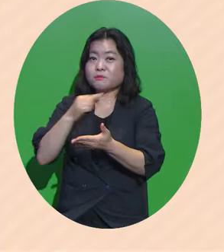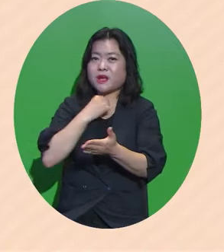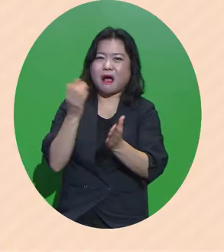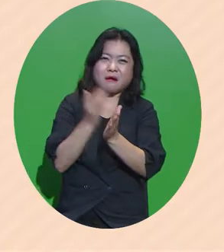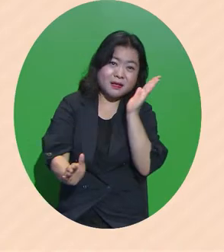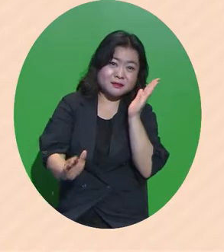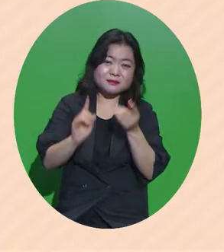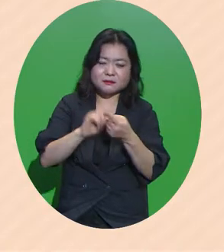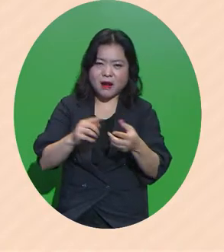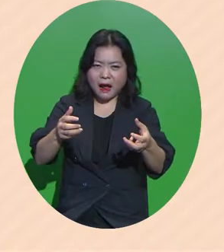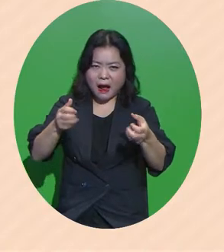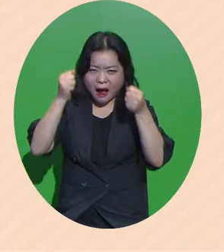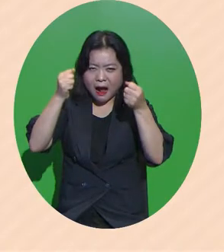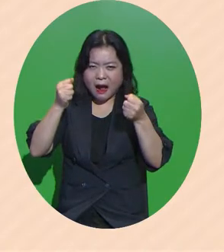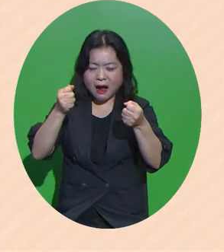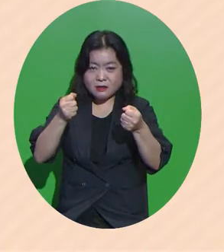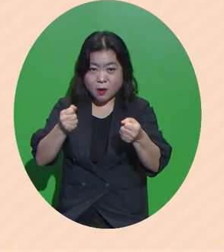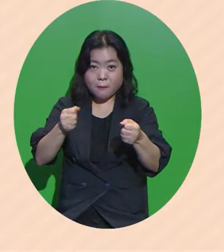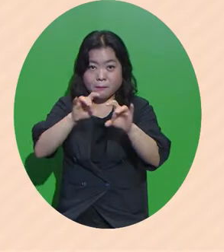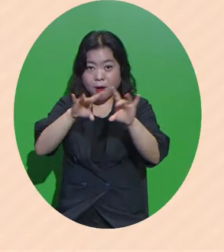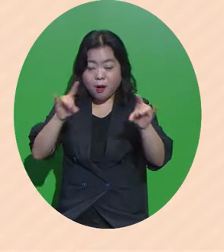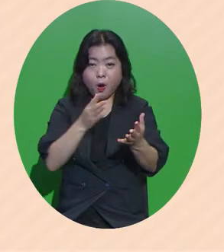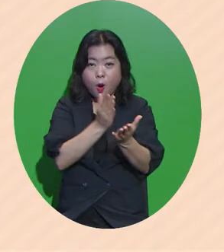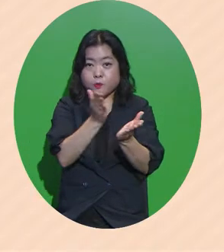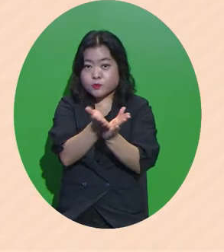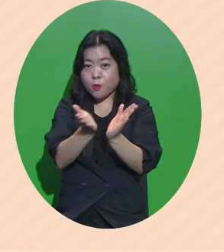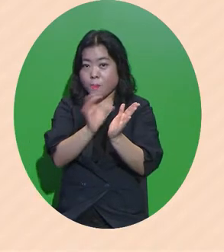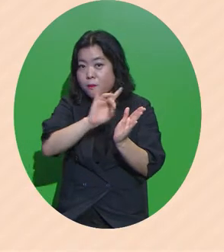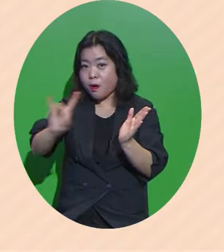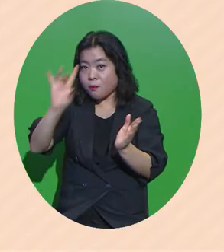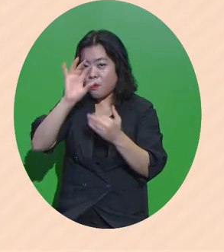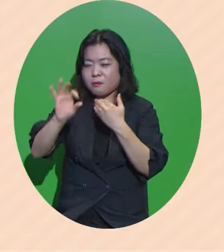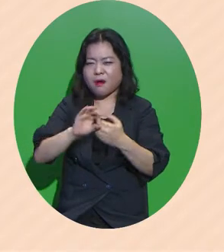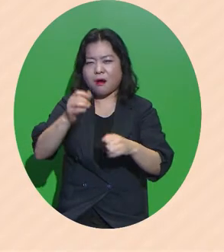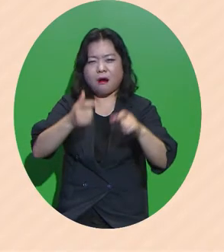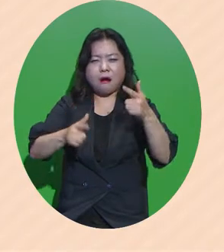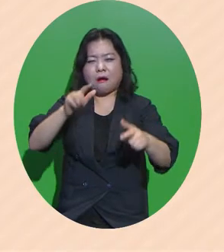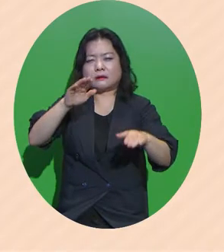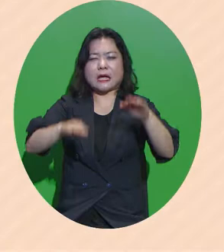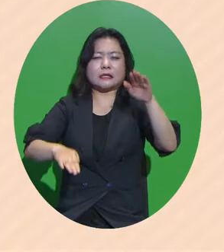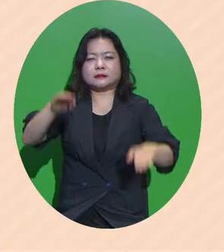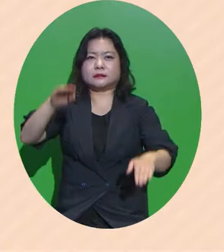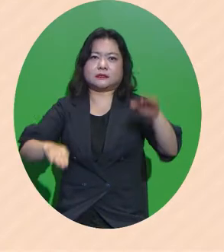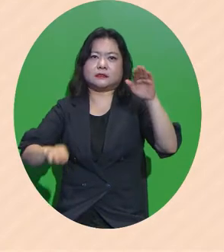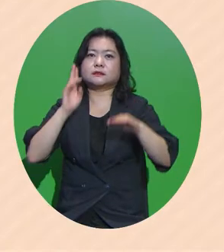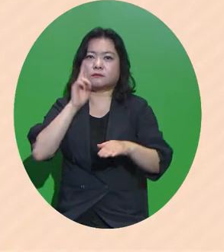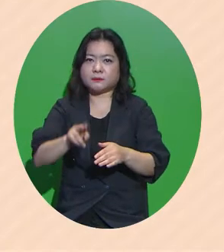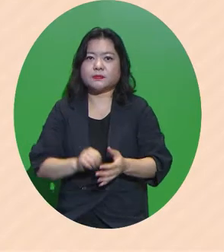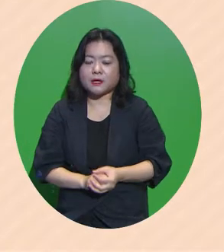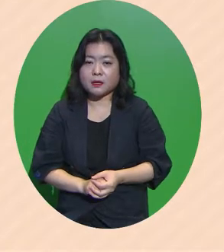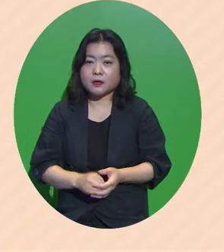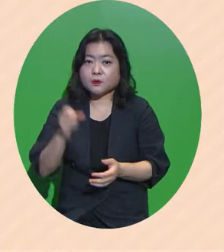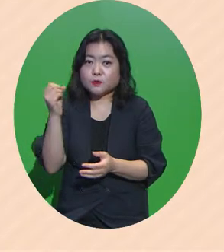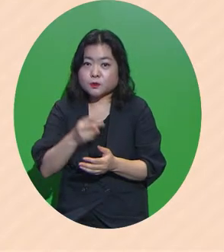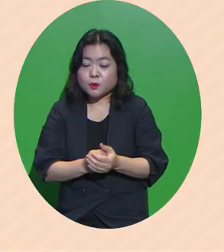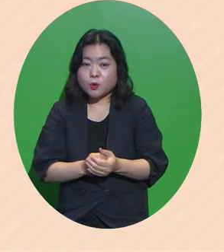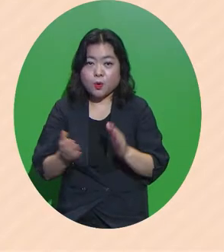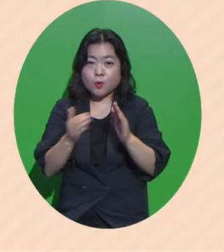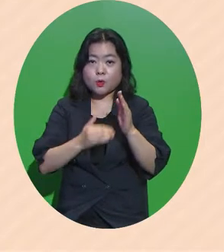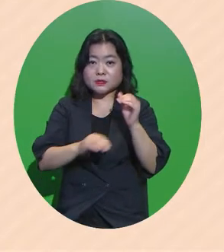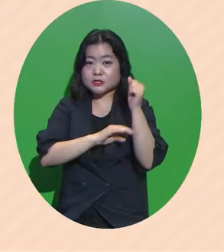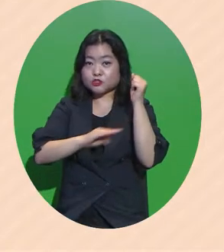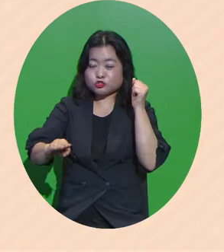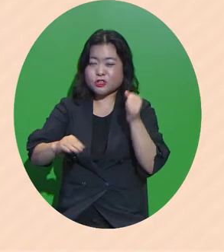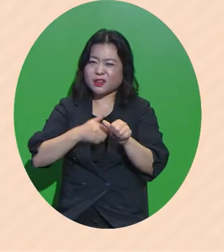그리고 주요 업종별로 살펴보면 상당히 큰 차이를 보이고 있습니다 그리고 공시 기준에